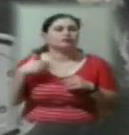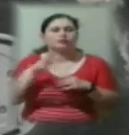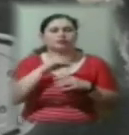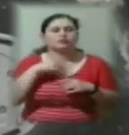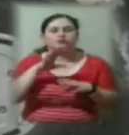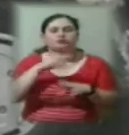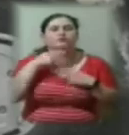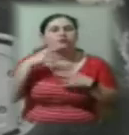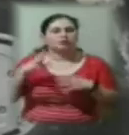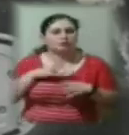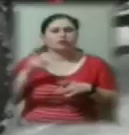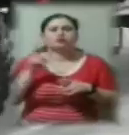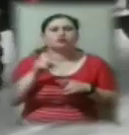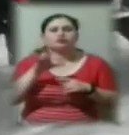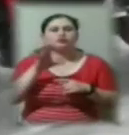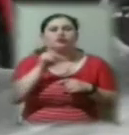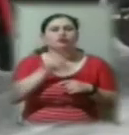щоб люди не паркувалися.